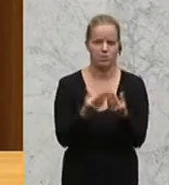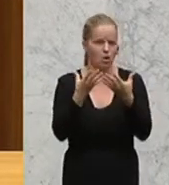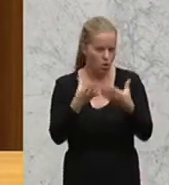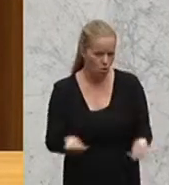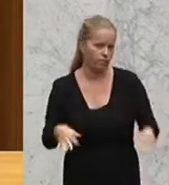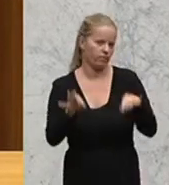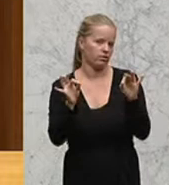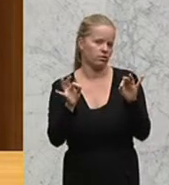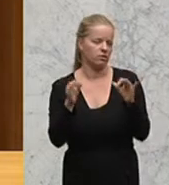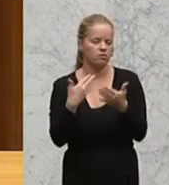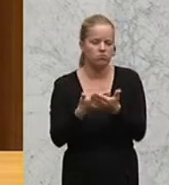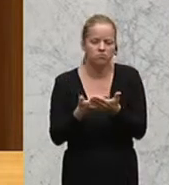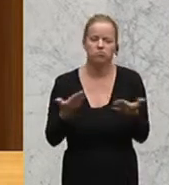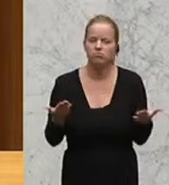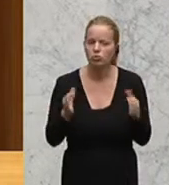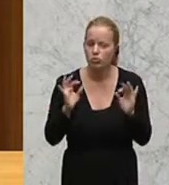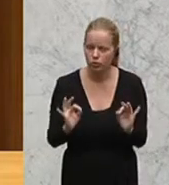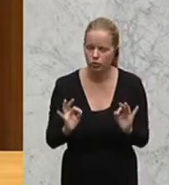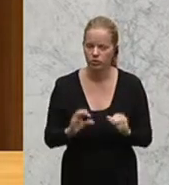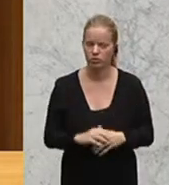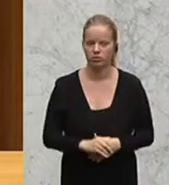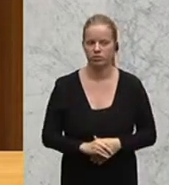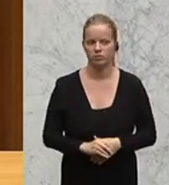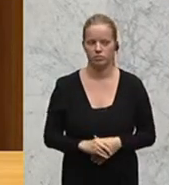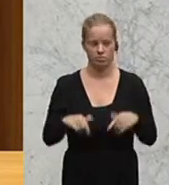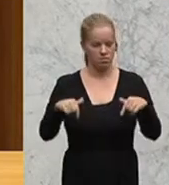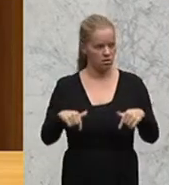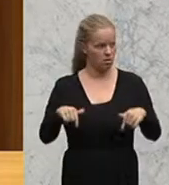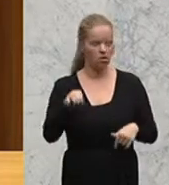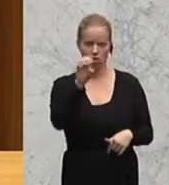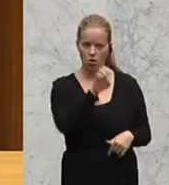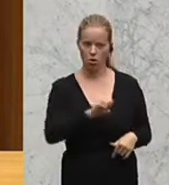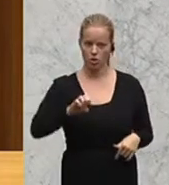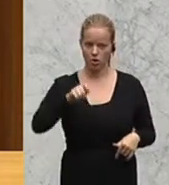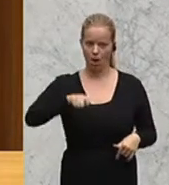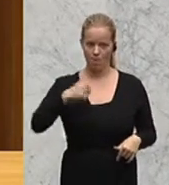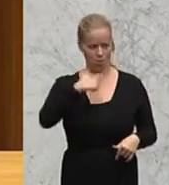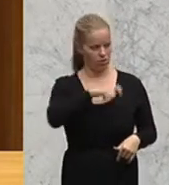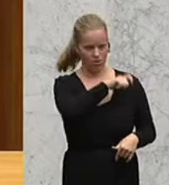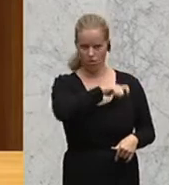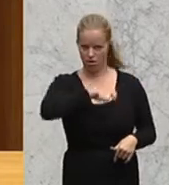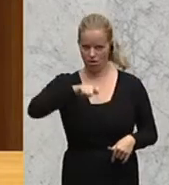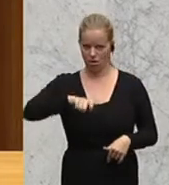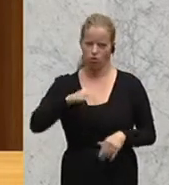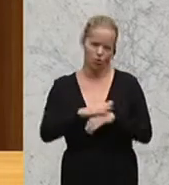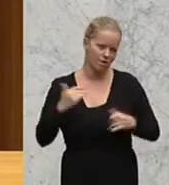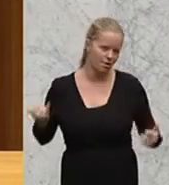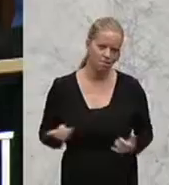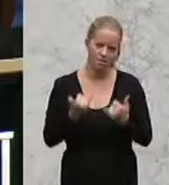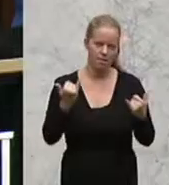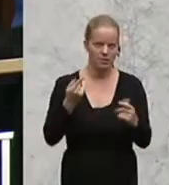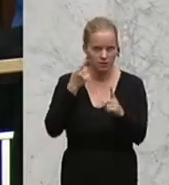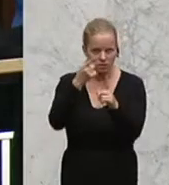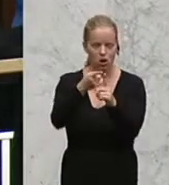zu erarbeiten gilt. Insofern ist es gut, dass wir hier als europäische Abgeordnete, die wir immer schon seit Jahren